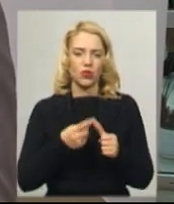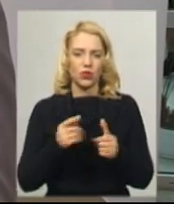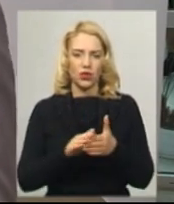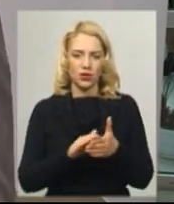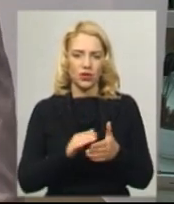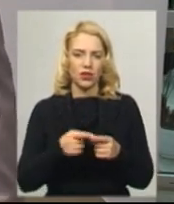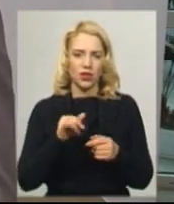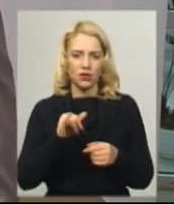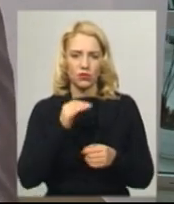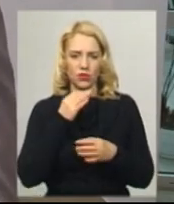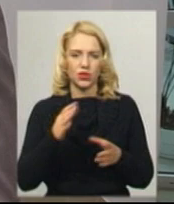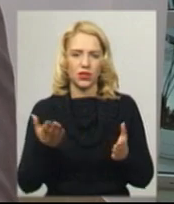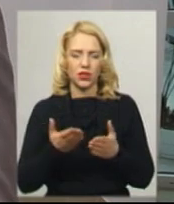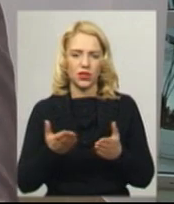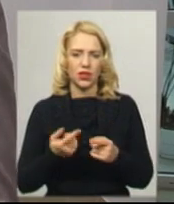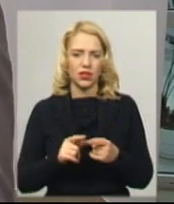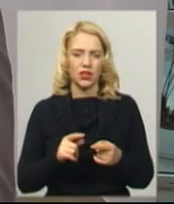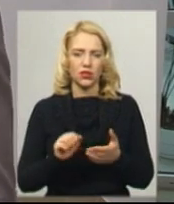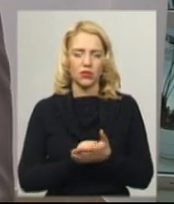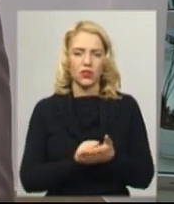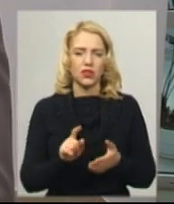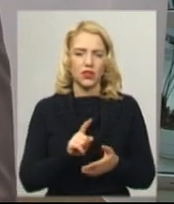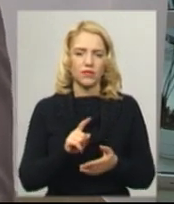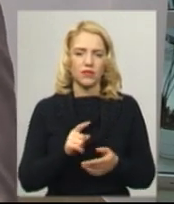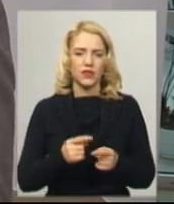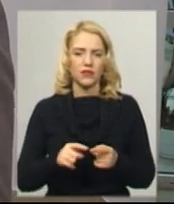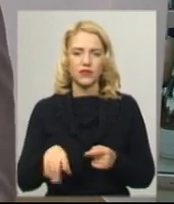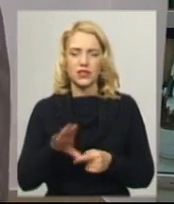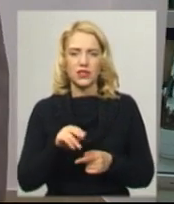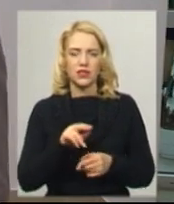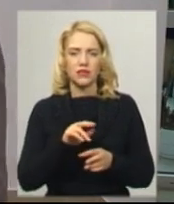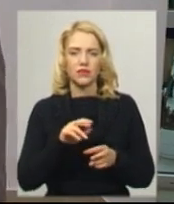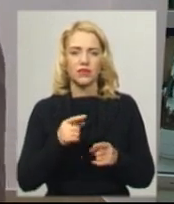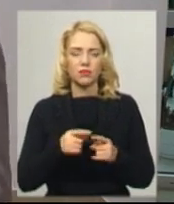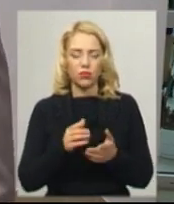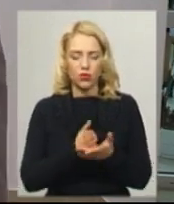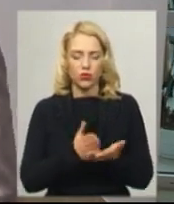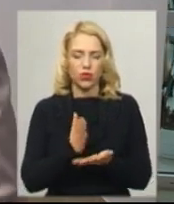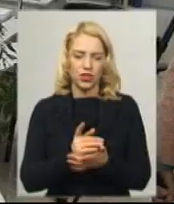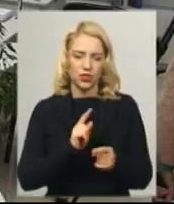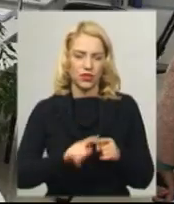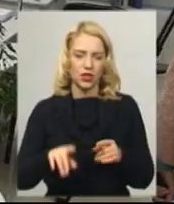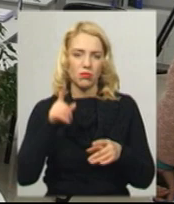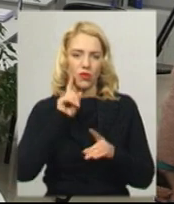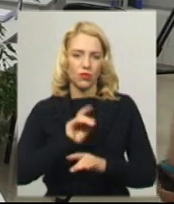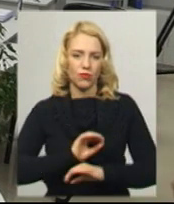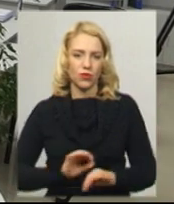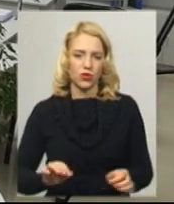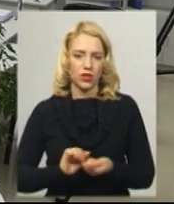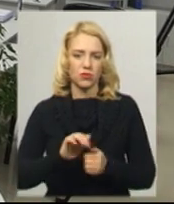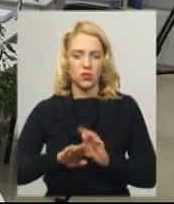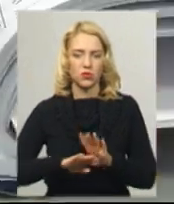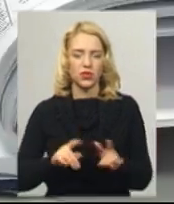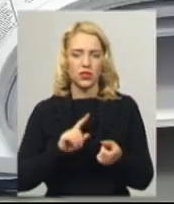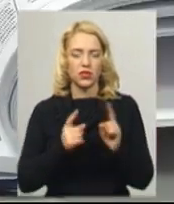будь-якого документа, який отримується в драці. І ці послуги є не тільки швидкими, а й комфортними для людей. Цьогоріч Кам'янець-Подільський